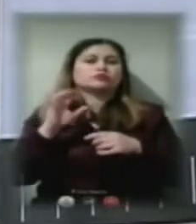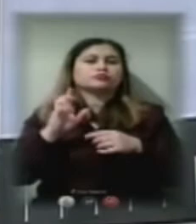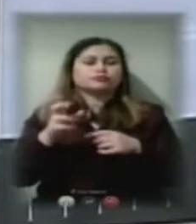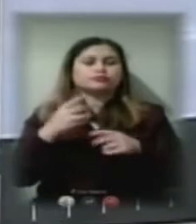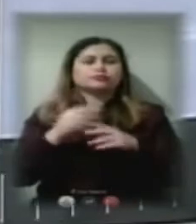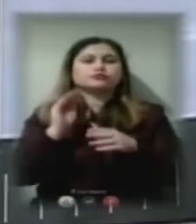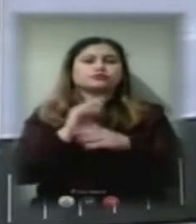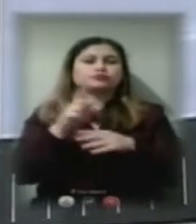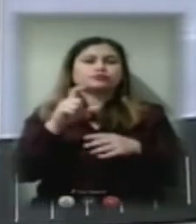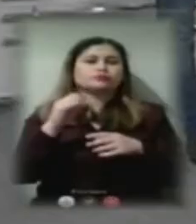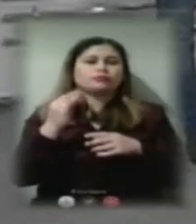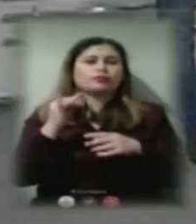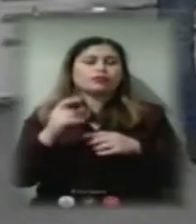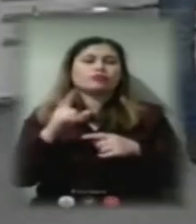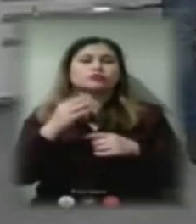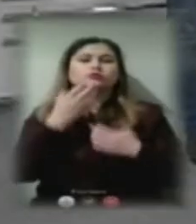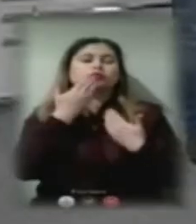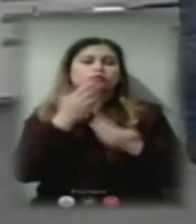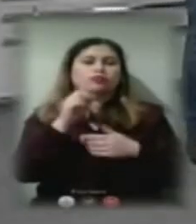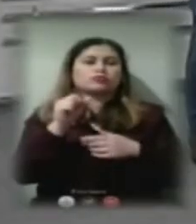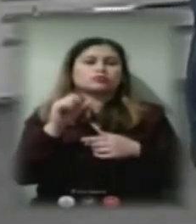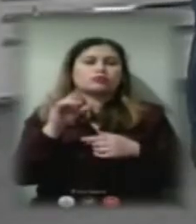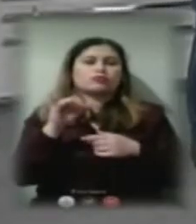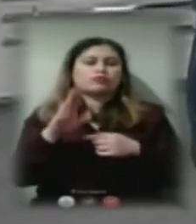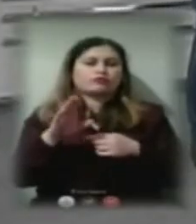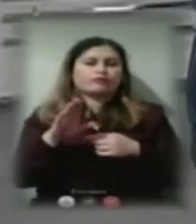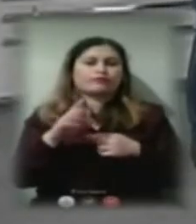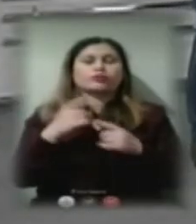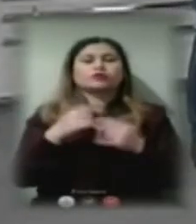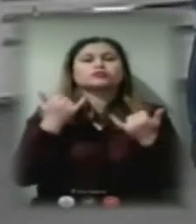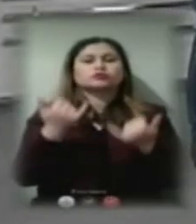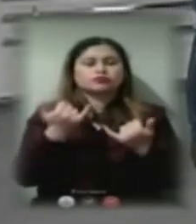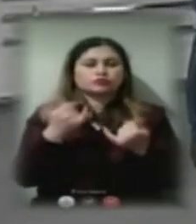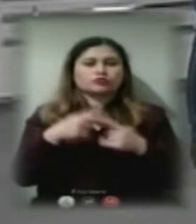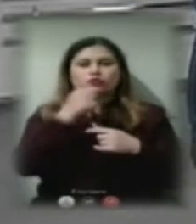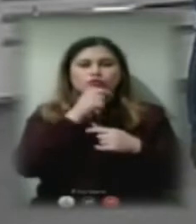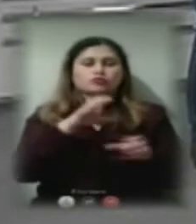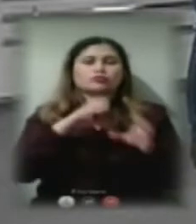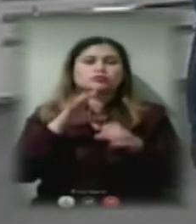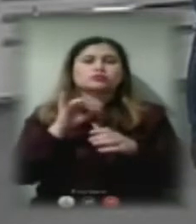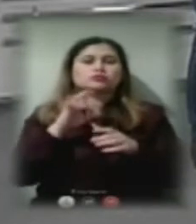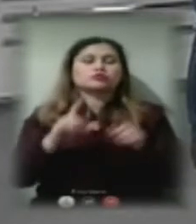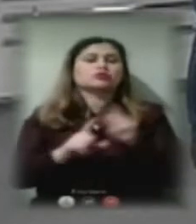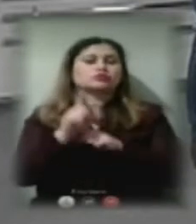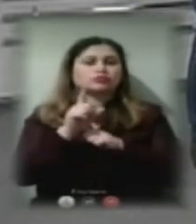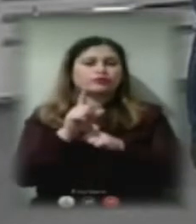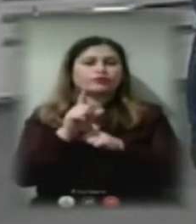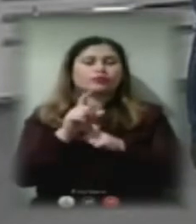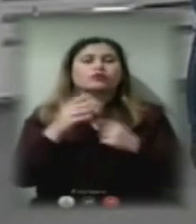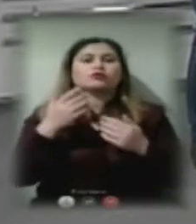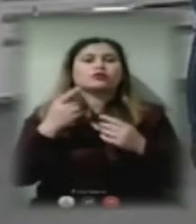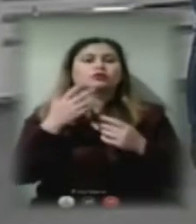«Запитай Козакова». Ігоре Володимировичу, цього року опалювальний сезон, початок опалювального сезону кілька разів